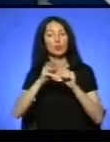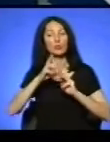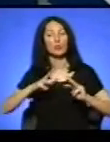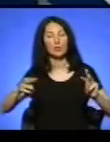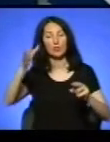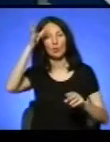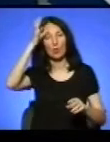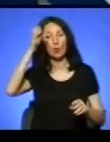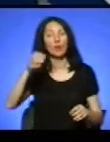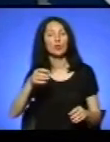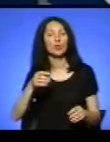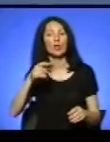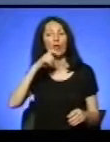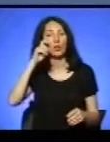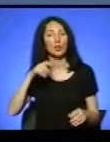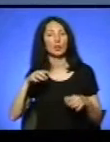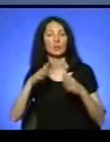діятиме до 17 серпня.